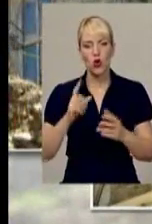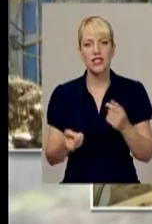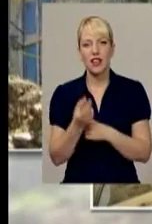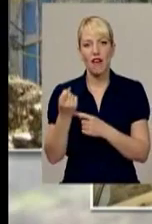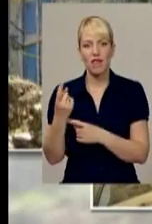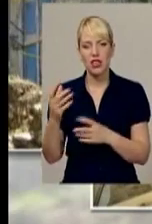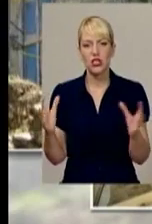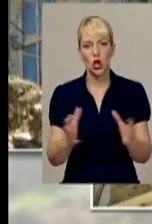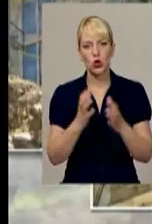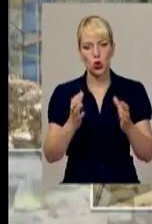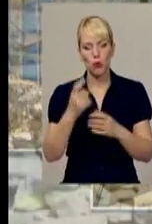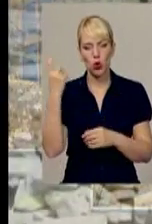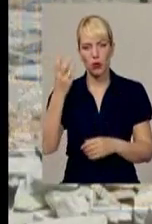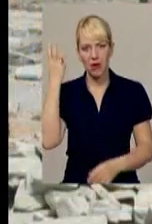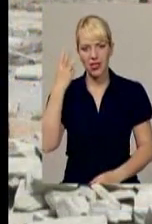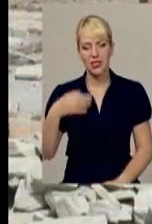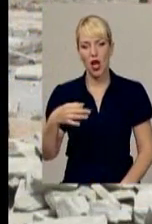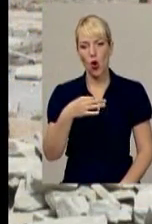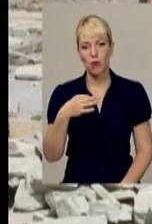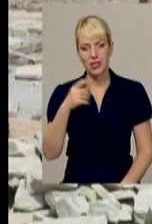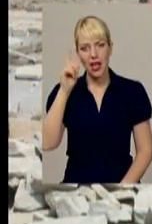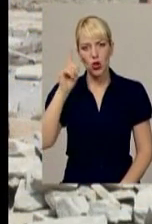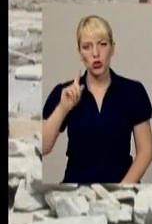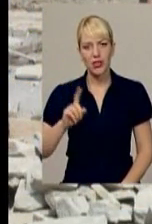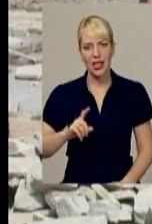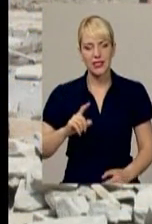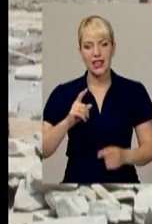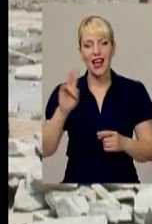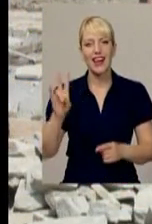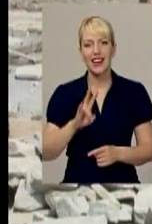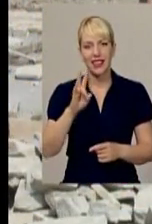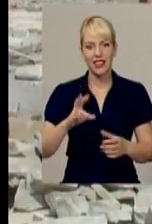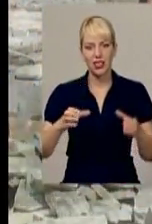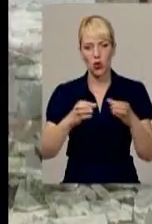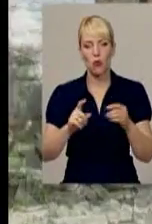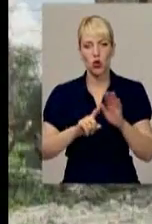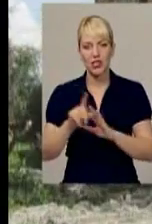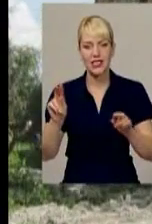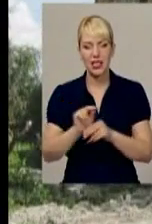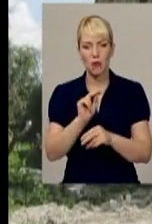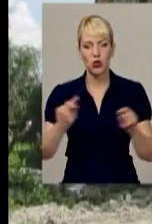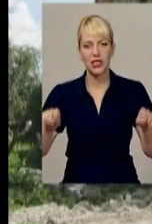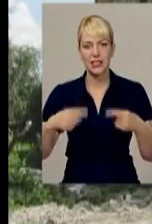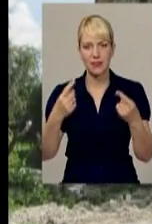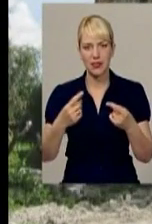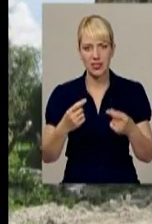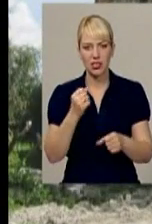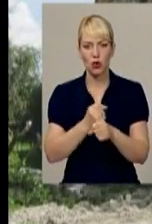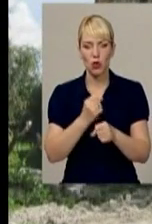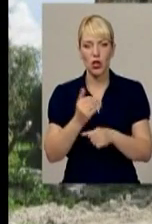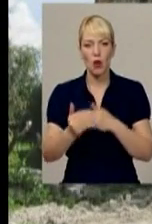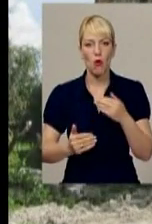господарі, Хмельницька обласна іудеська релігійна громада. Почалися ремонтно-реставраційні роботи поетапно.